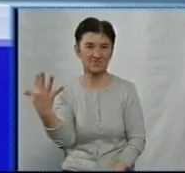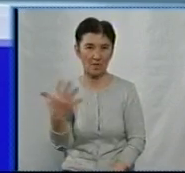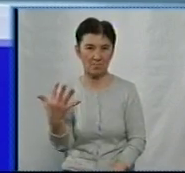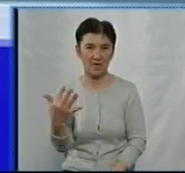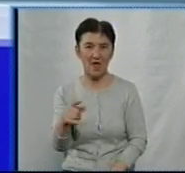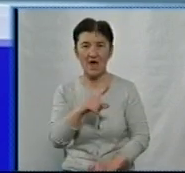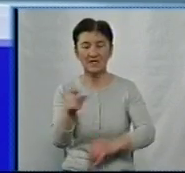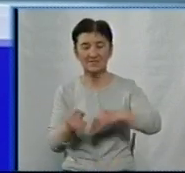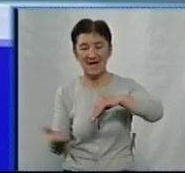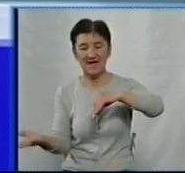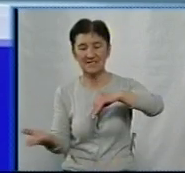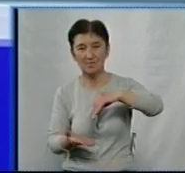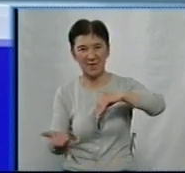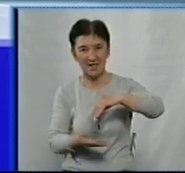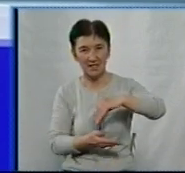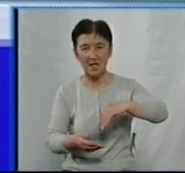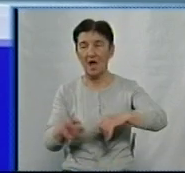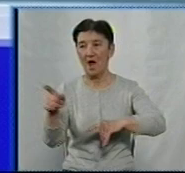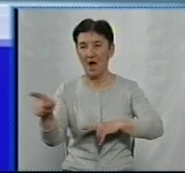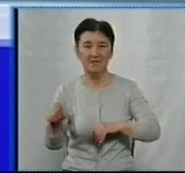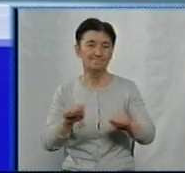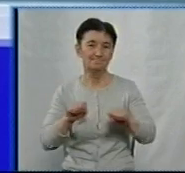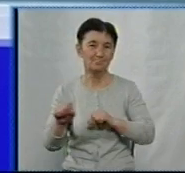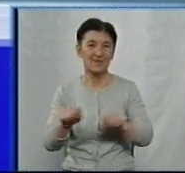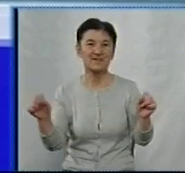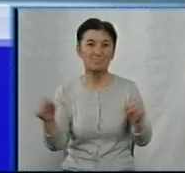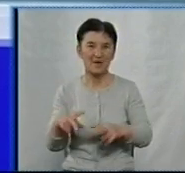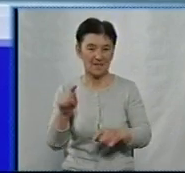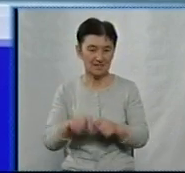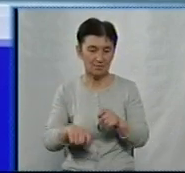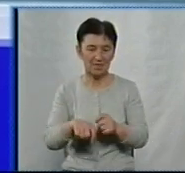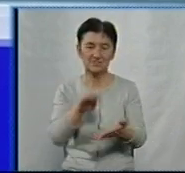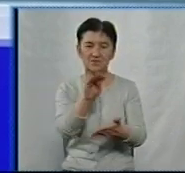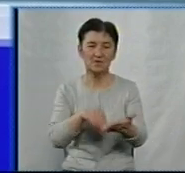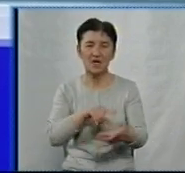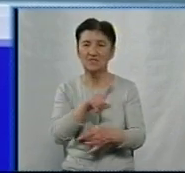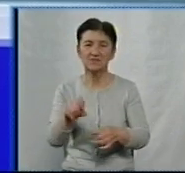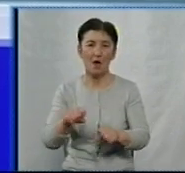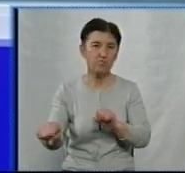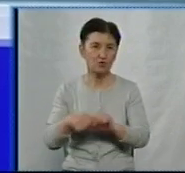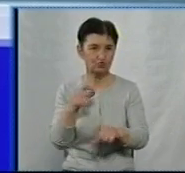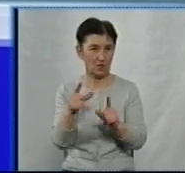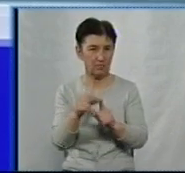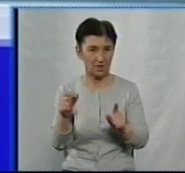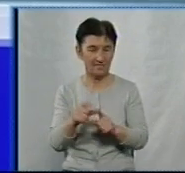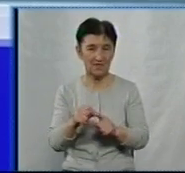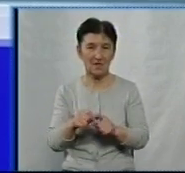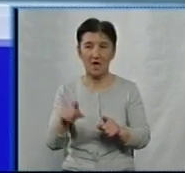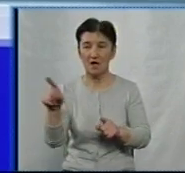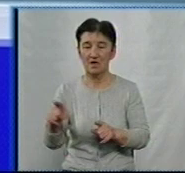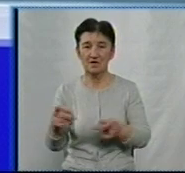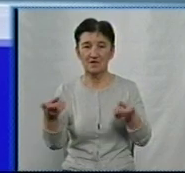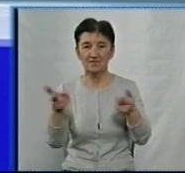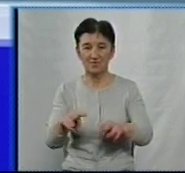спилювання дерев міська спецінспекція склала на підприємство «Адмінпротокол» за порушені правил благоустрою. Протокол щодо спилювання